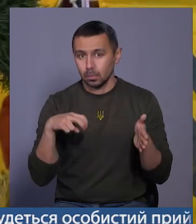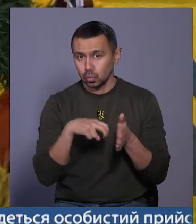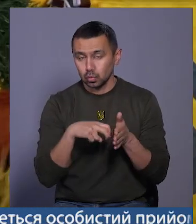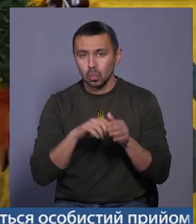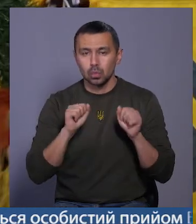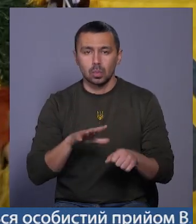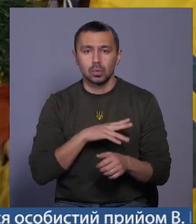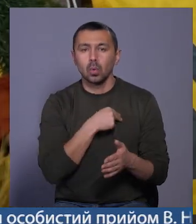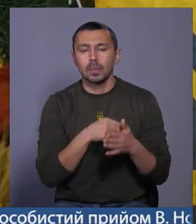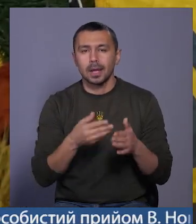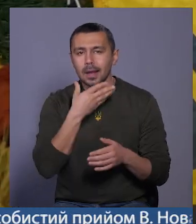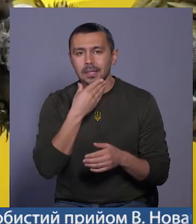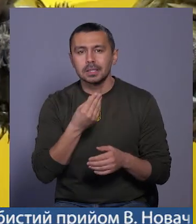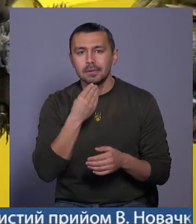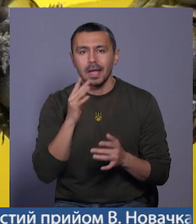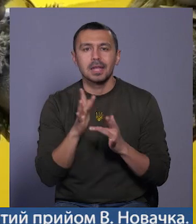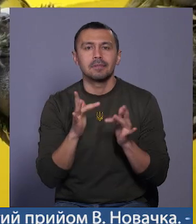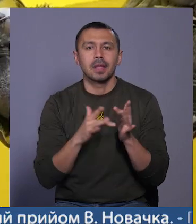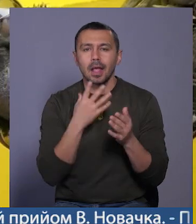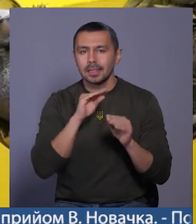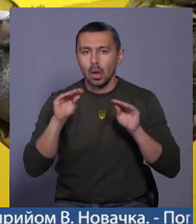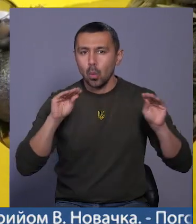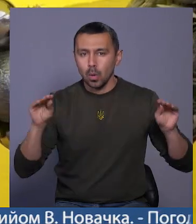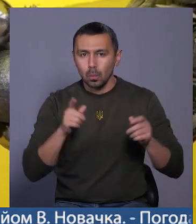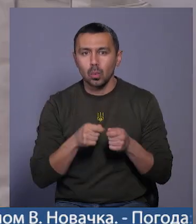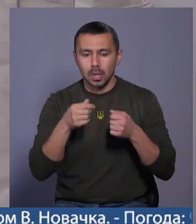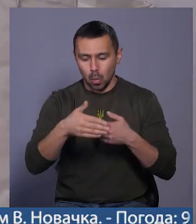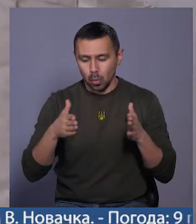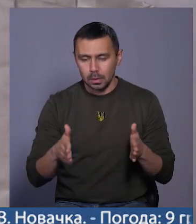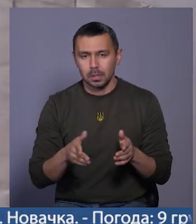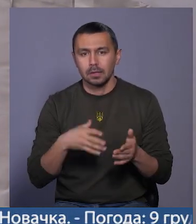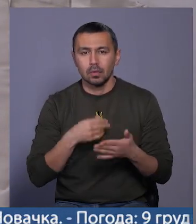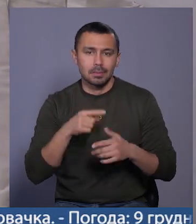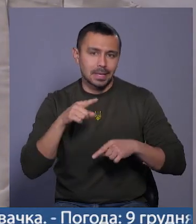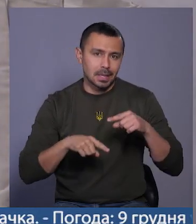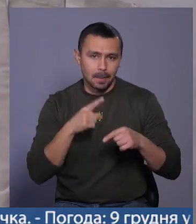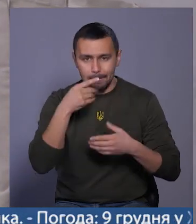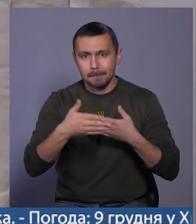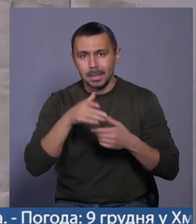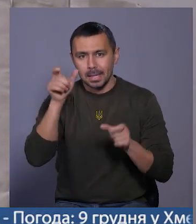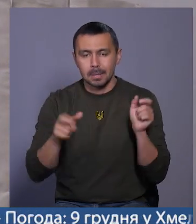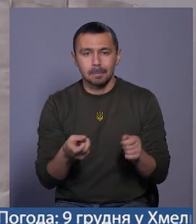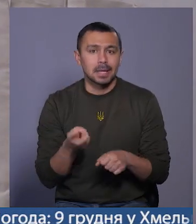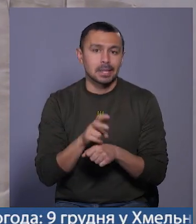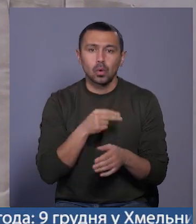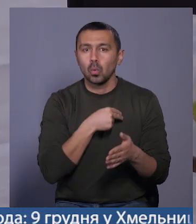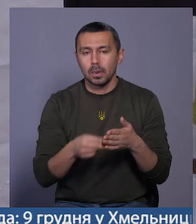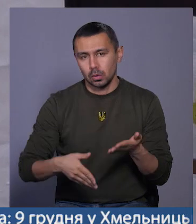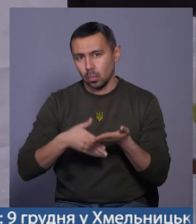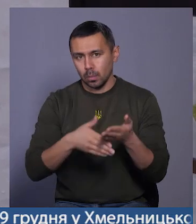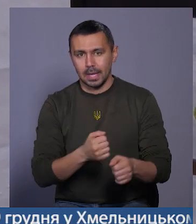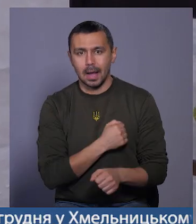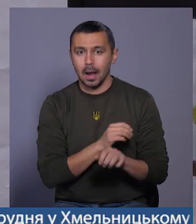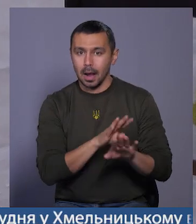Можна буде купити красивий різдвяний декор, подарунки, які подарувати своїм рідним та близьким, прийти, купити і допомогти